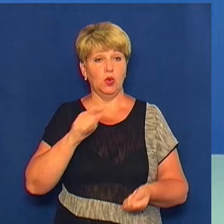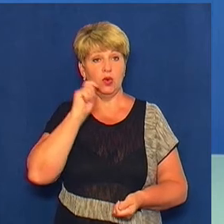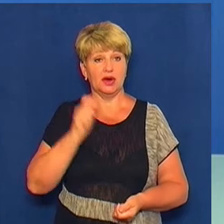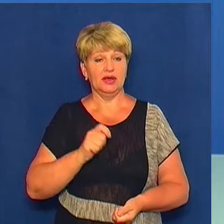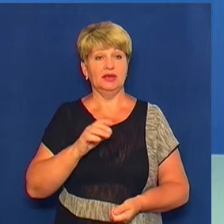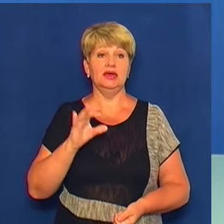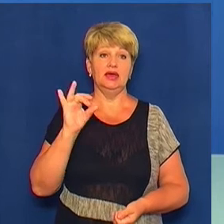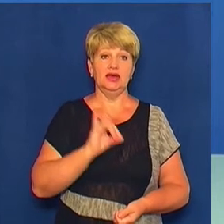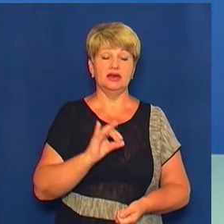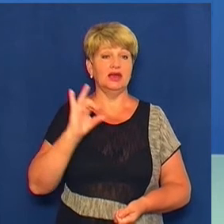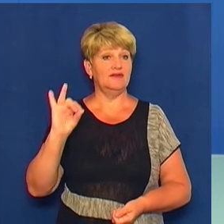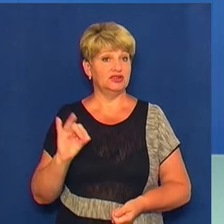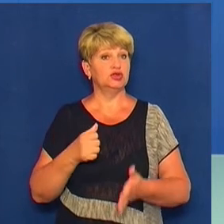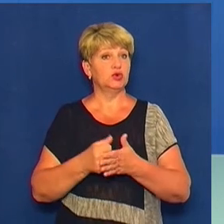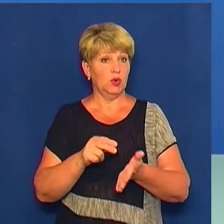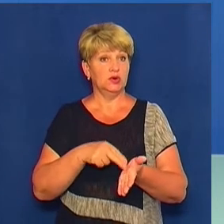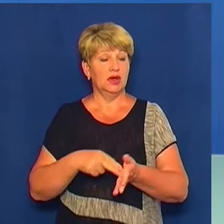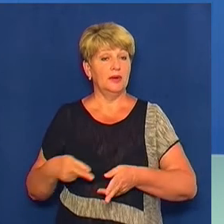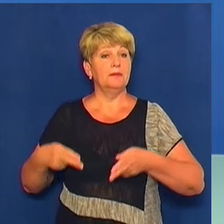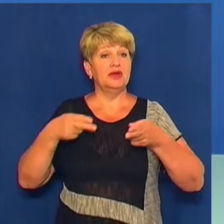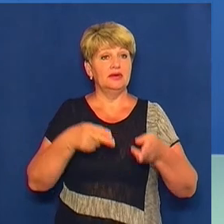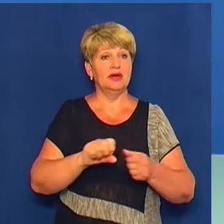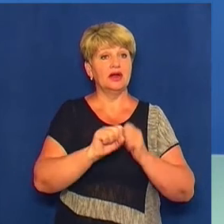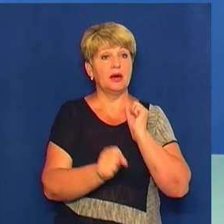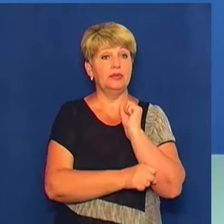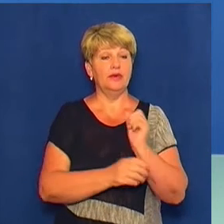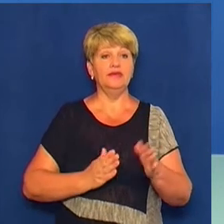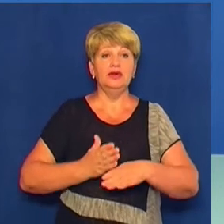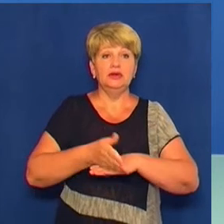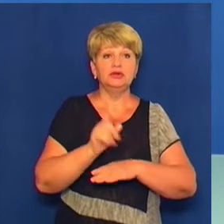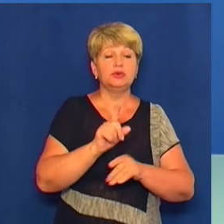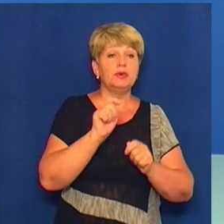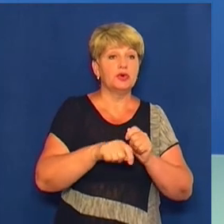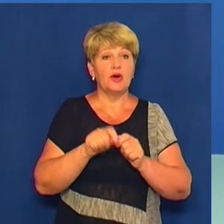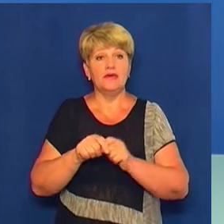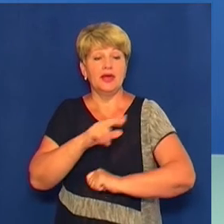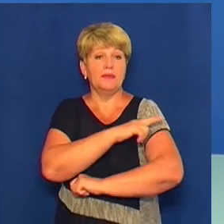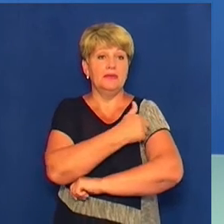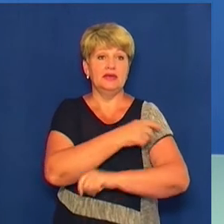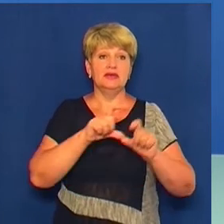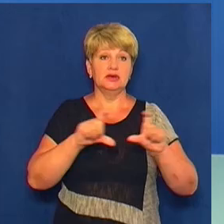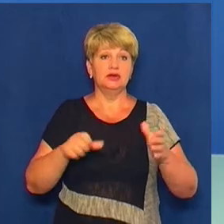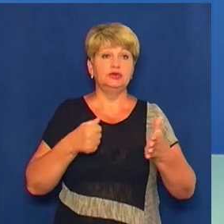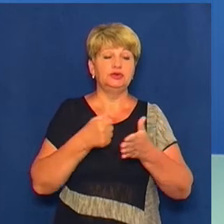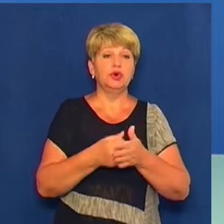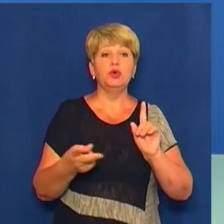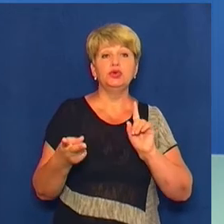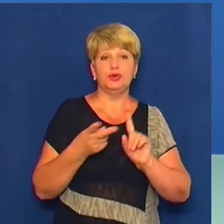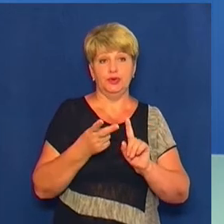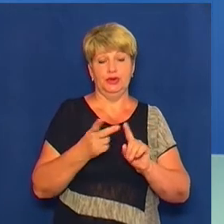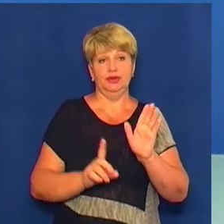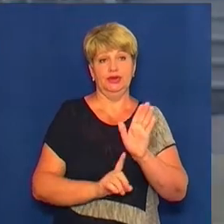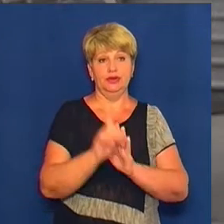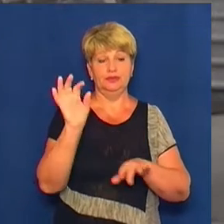Івашенко. До Черкась він приїхав із робочим візитом, аби перевірити готовність медзакладів до потенційної другої хвилі